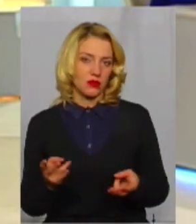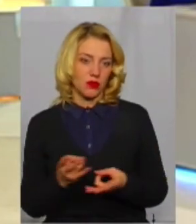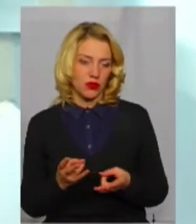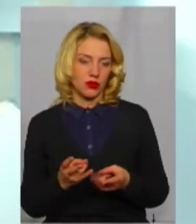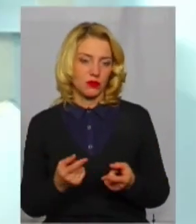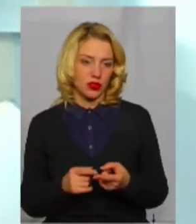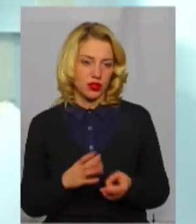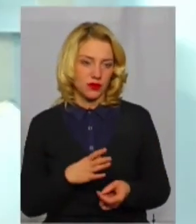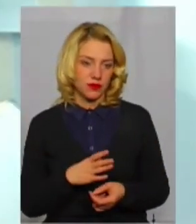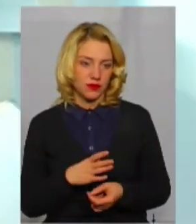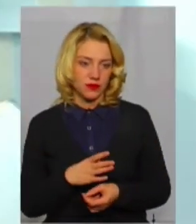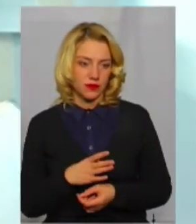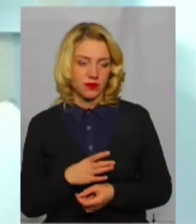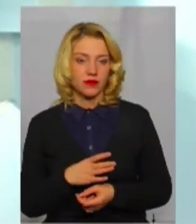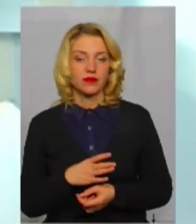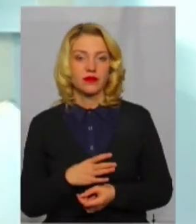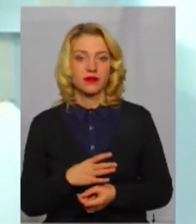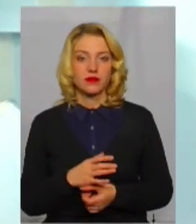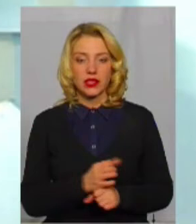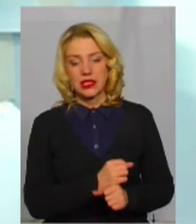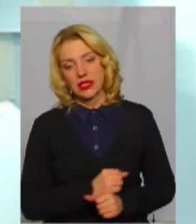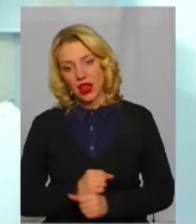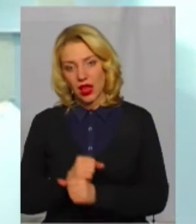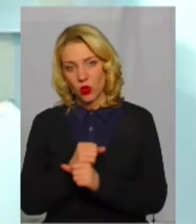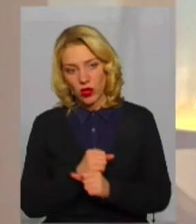передатися санаторії.